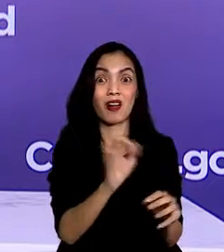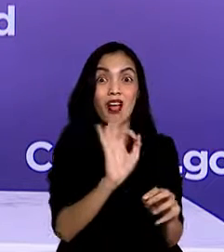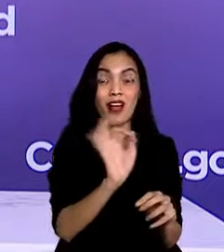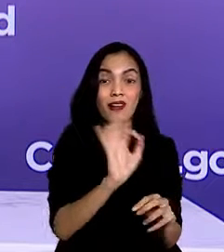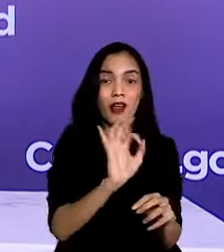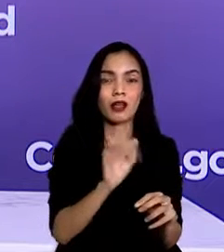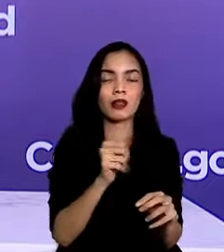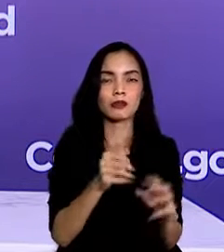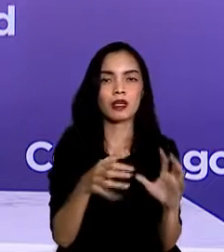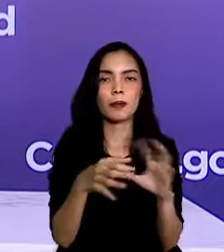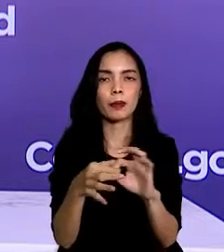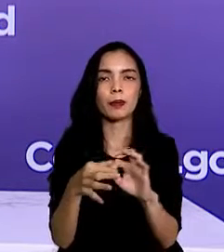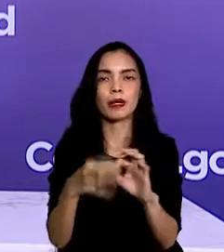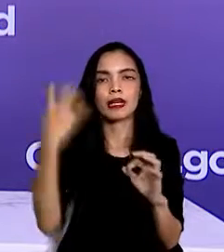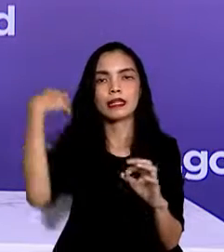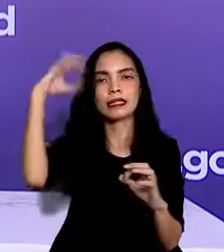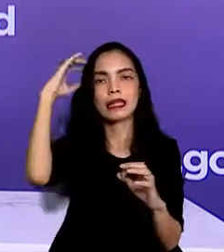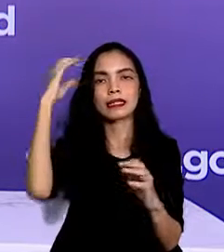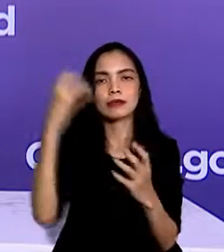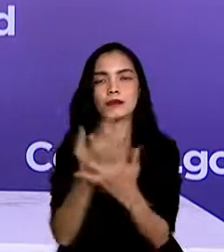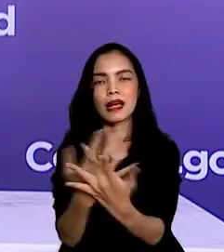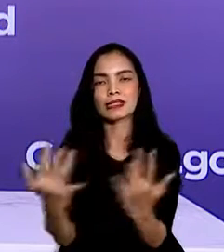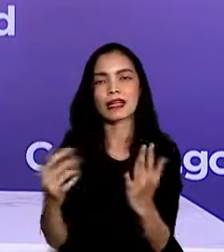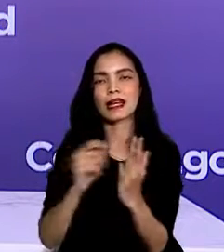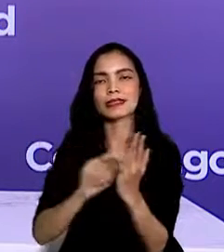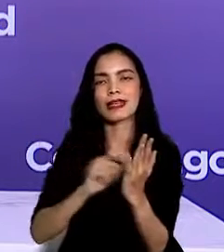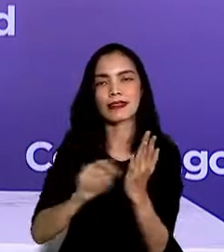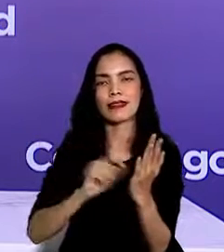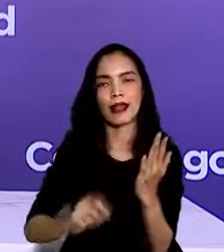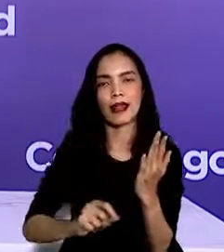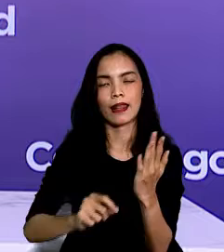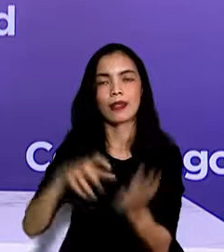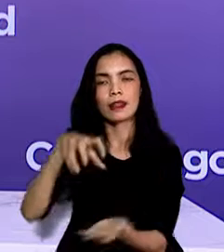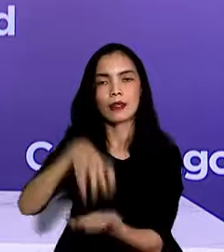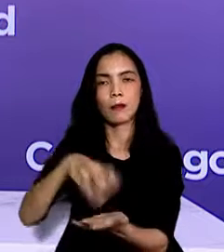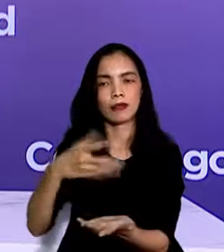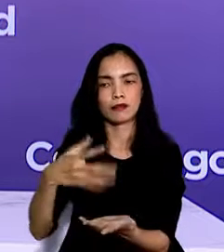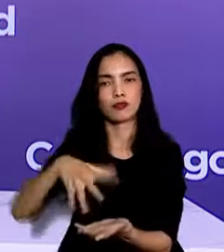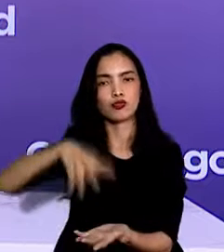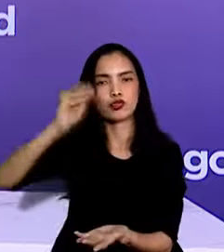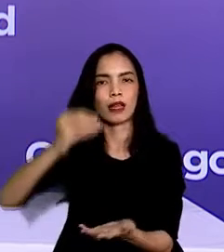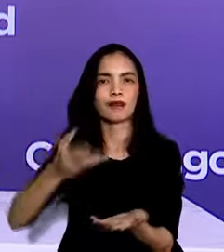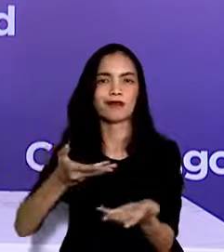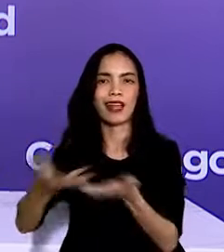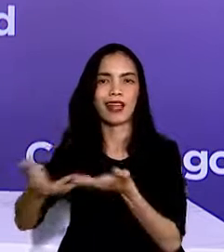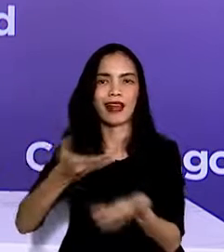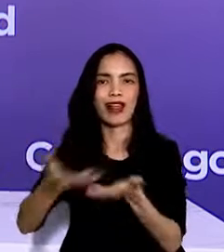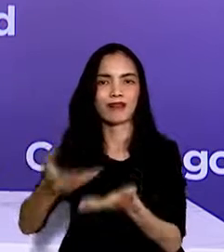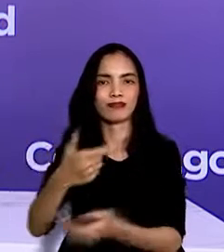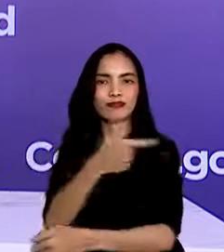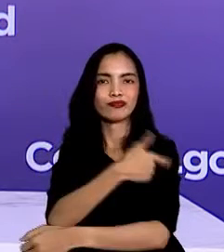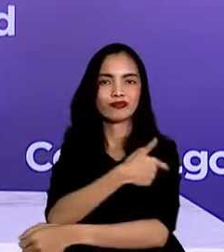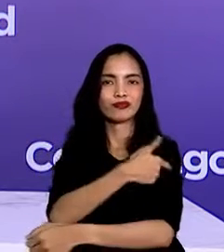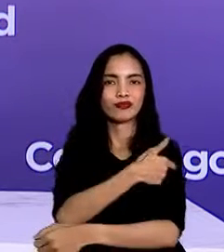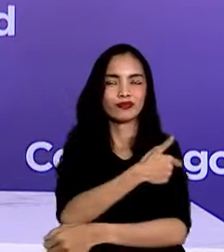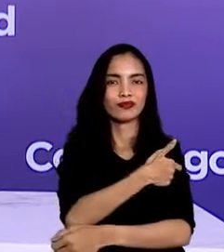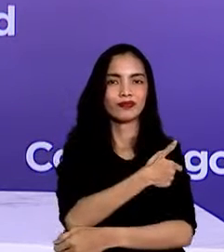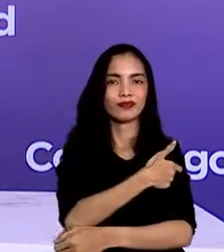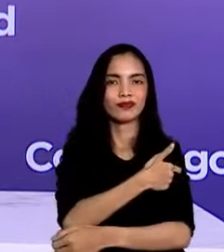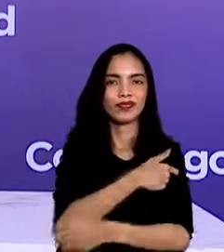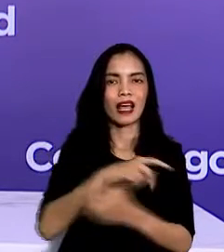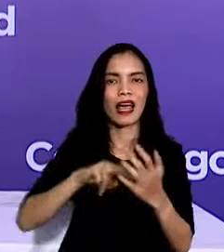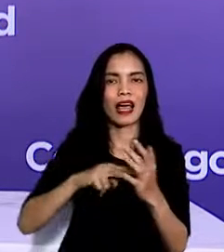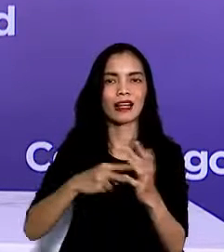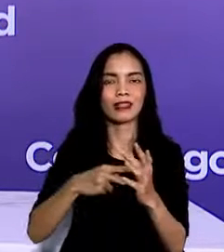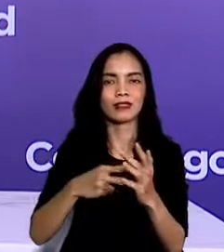-sama dengan Dinas Kependudukan dan Catatan Sipil di satu lokasi pelayanan yang disepakati sehingga masyarakat dapat terlayani dan